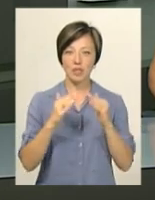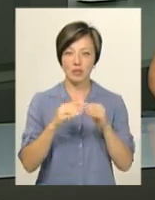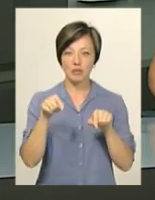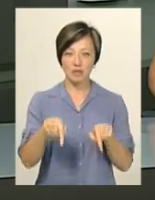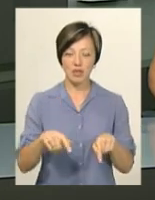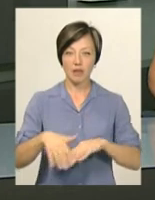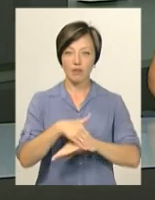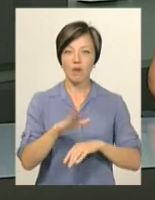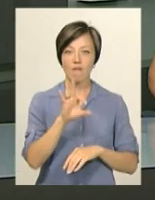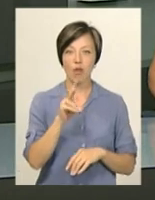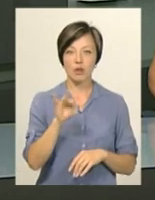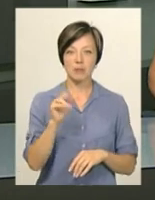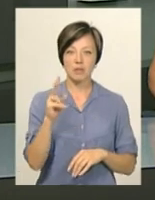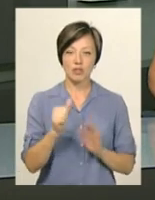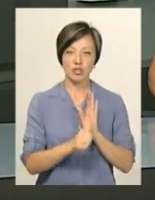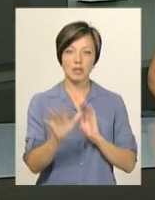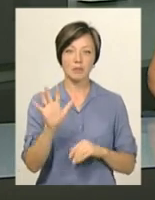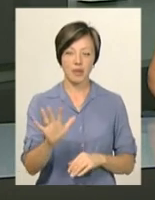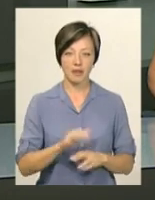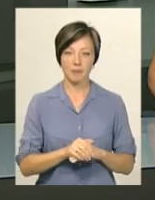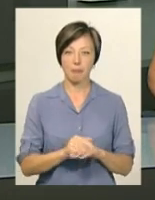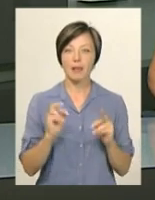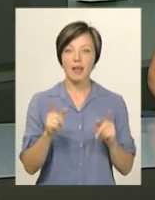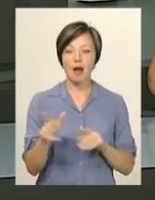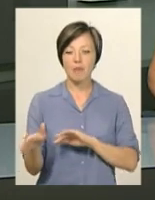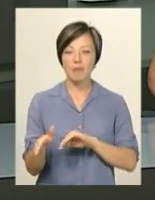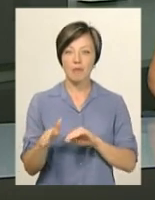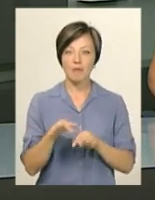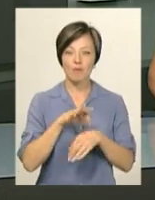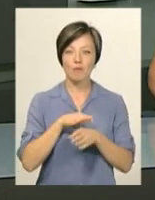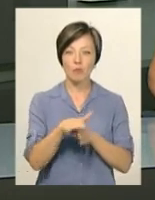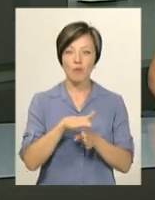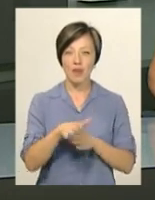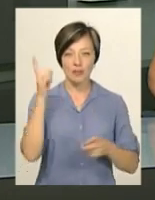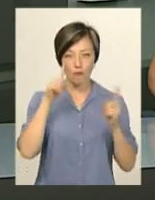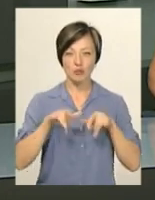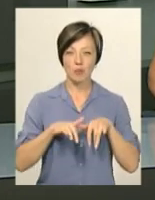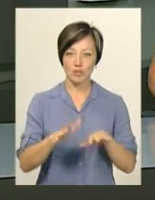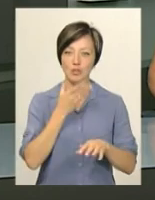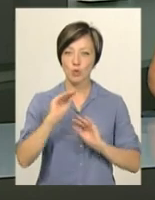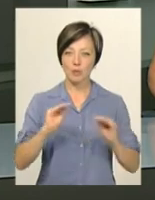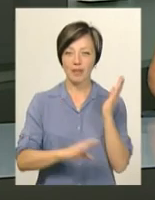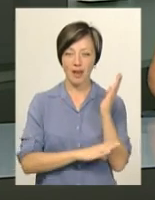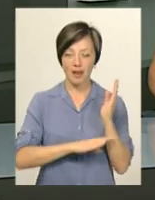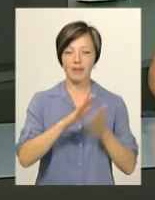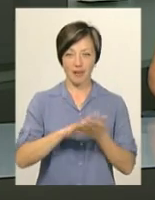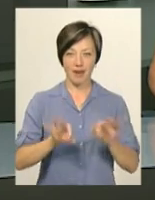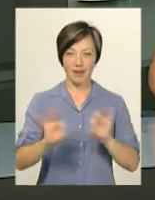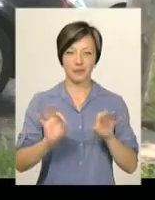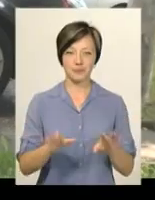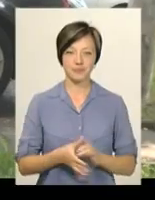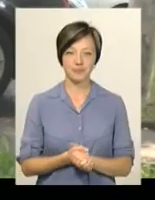знаходиться на вулиці Володимирській, 65. Як проходить творчий процес оздоблення дерев, знає моя колега Ірина Хижа.